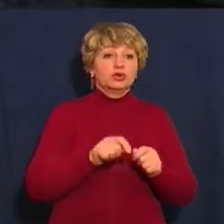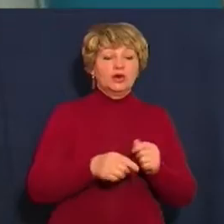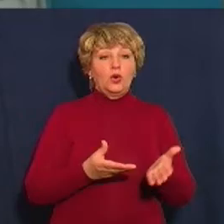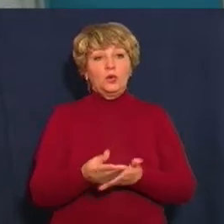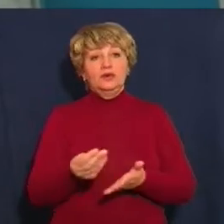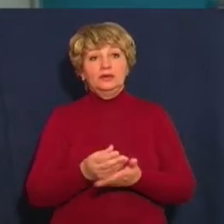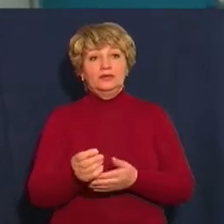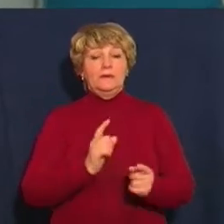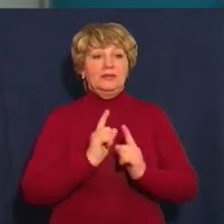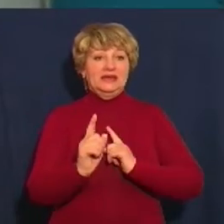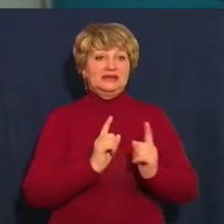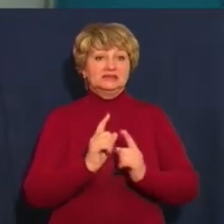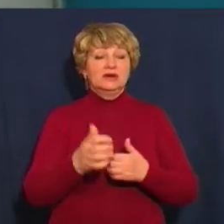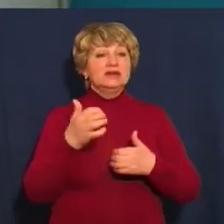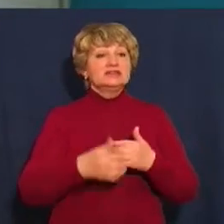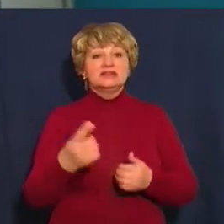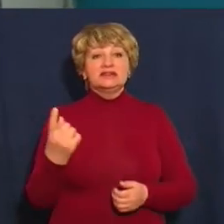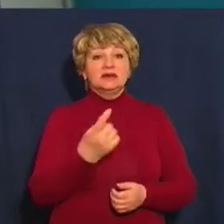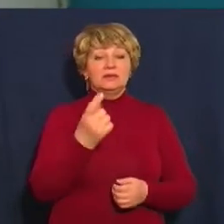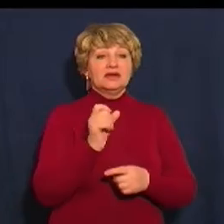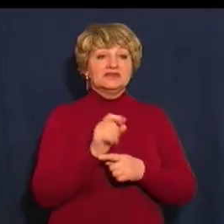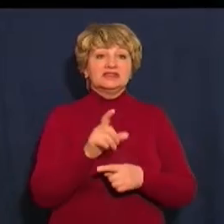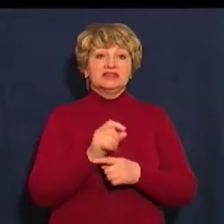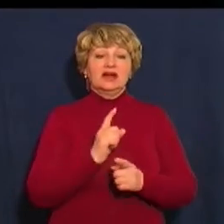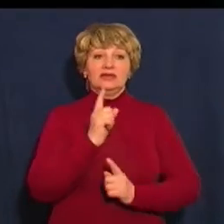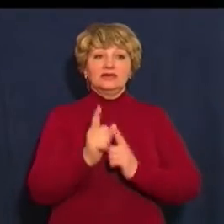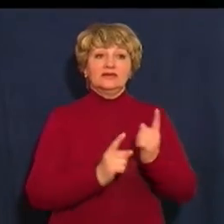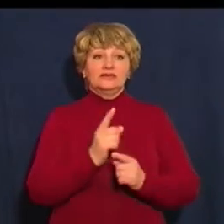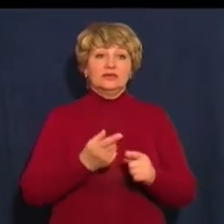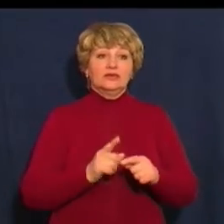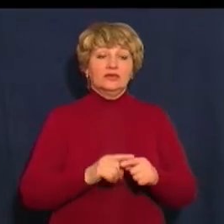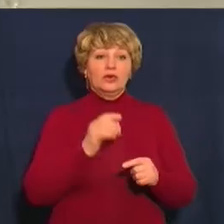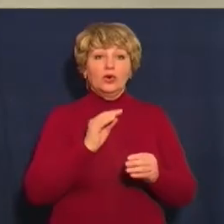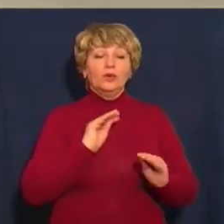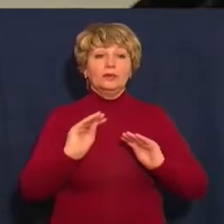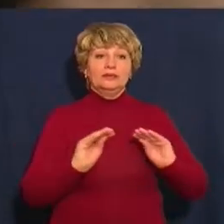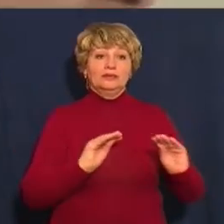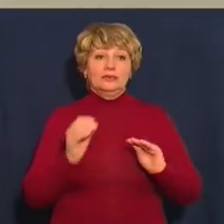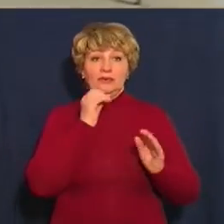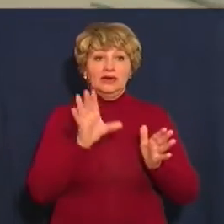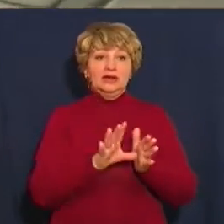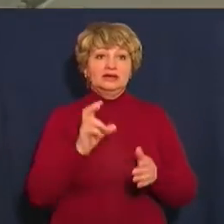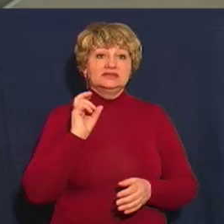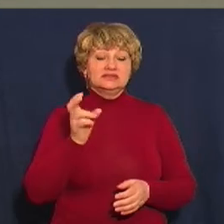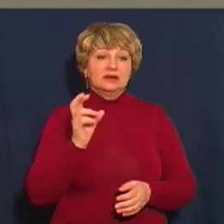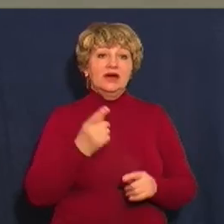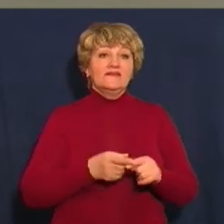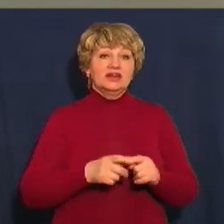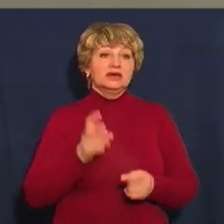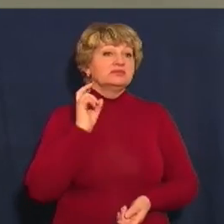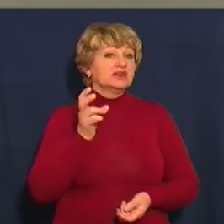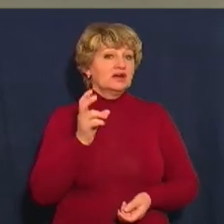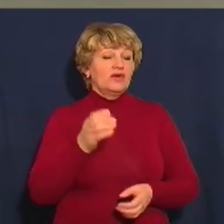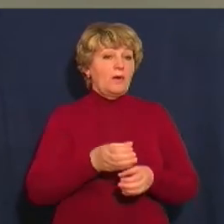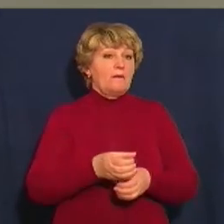проїзду. Серед перших завдань реформи – оновлення рухомого складу електротранспорту. Наприклад, в цьому тролейбусі поручні